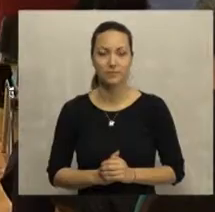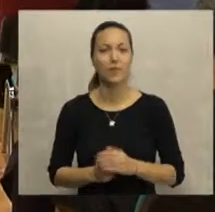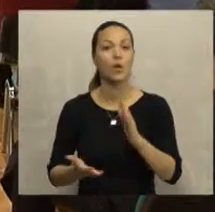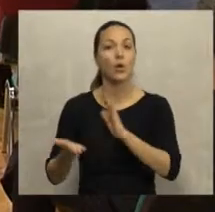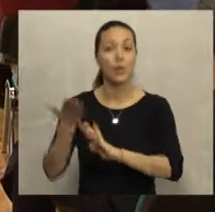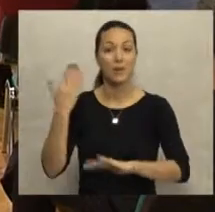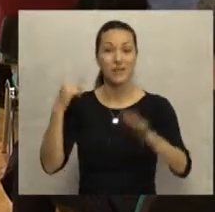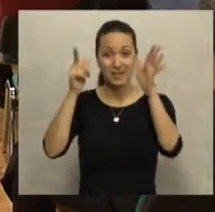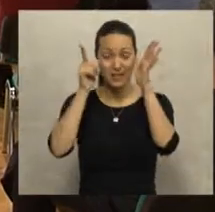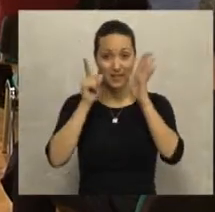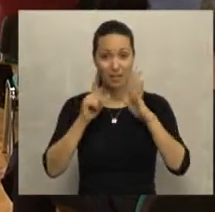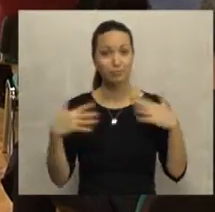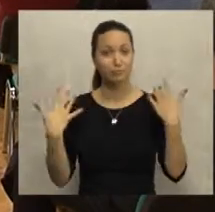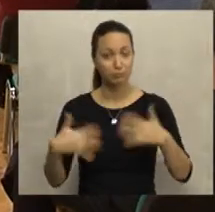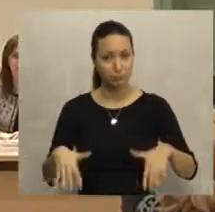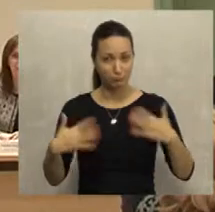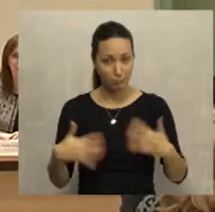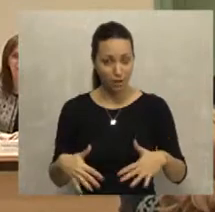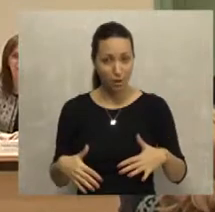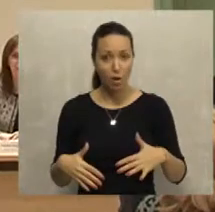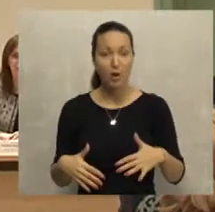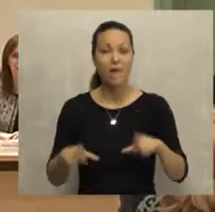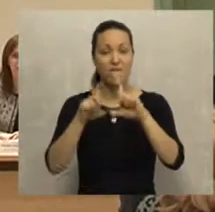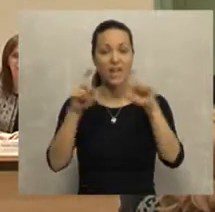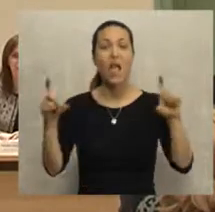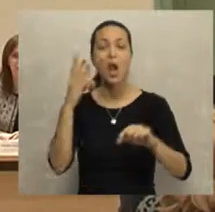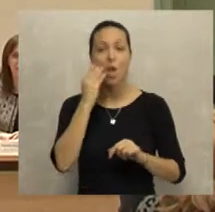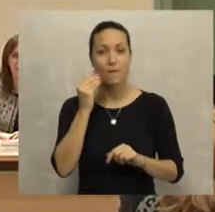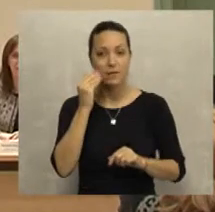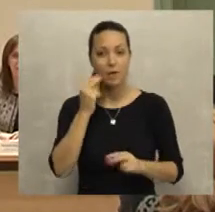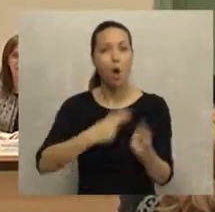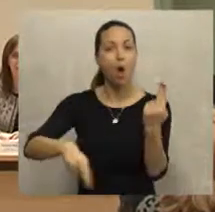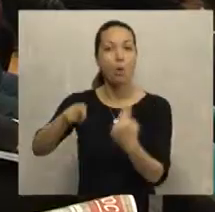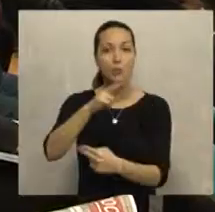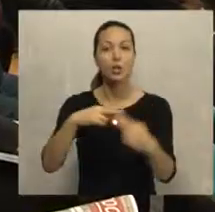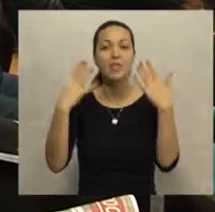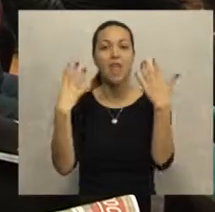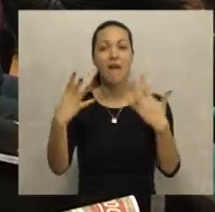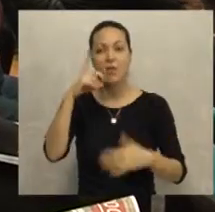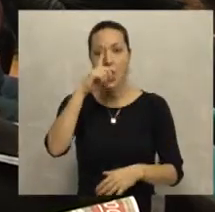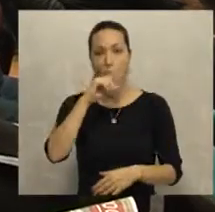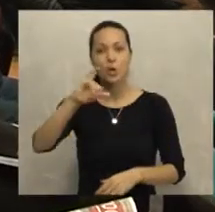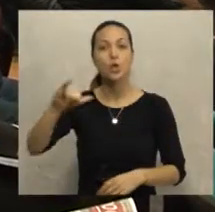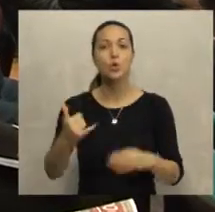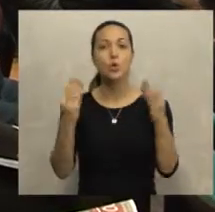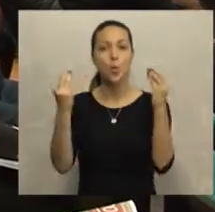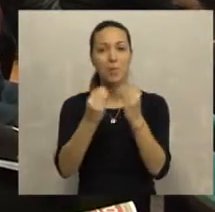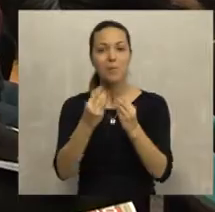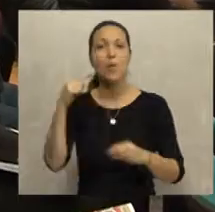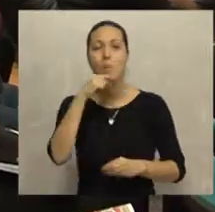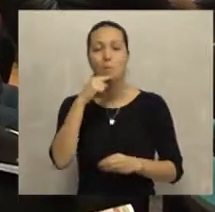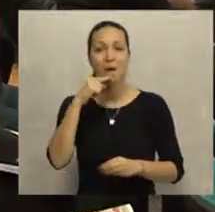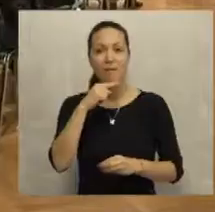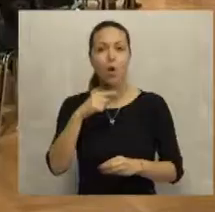U prethodnih nedelju dana Nacionalna služba za zapošljavanje filijala Novi Sad obišla je devet opština